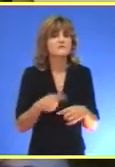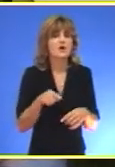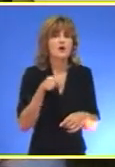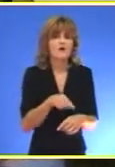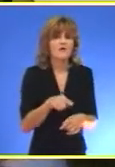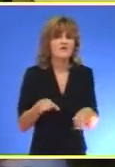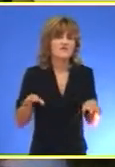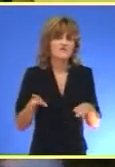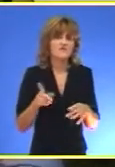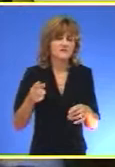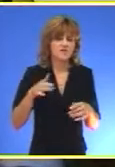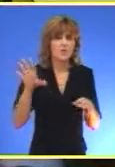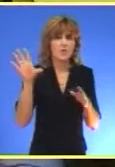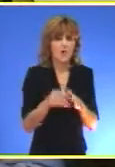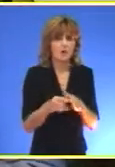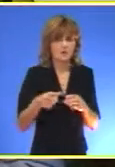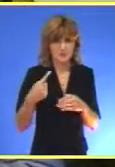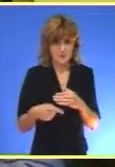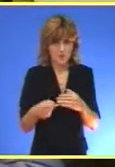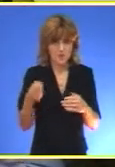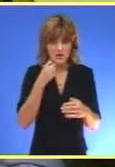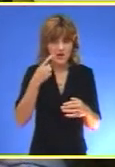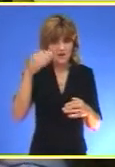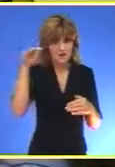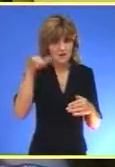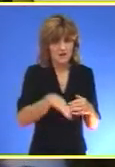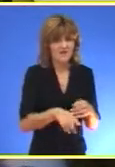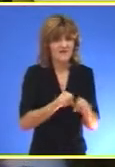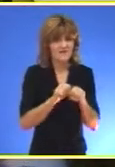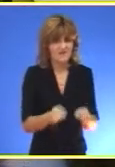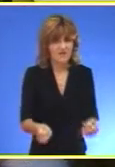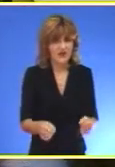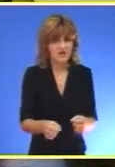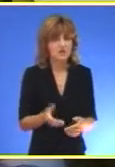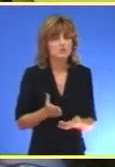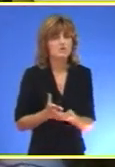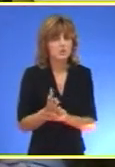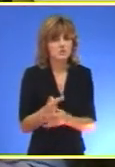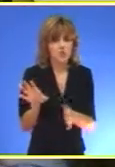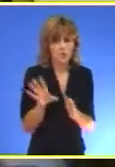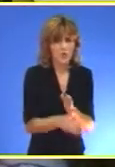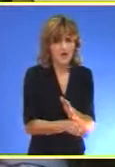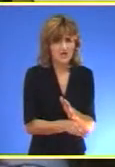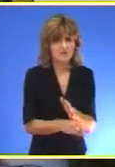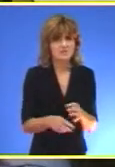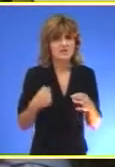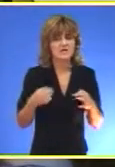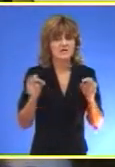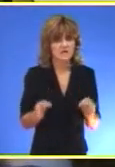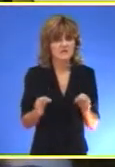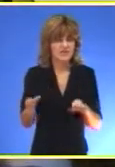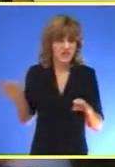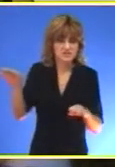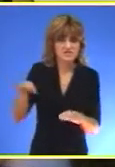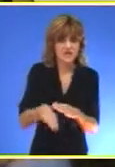sljeću sa ugašenim motorom Znači svaki kvar sklučaj da se ugasi, bezbedno je sletanje